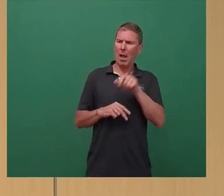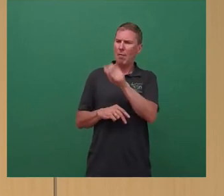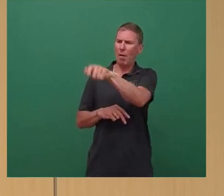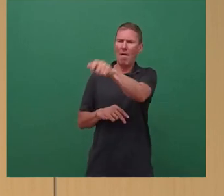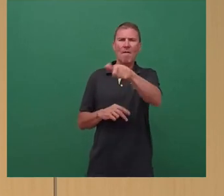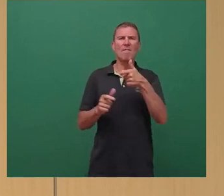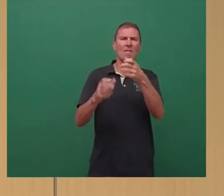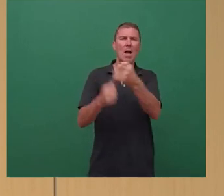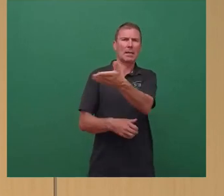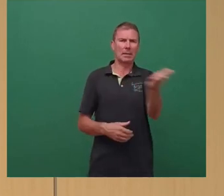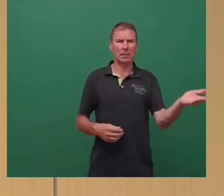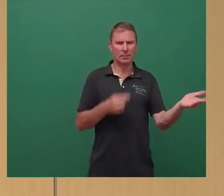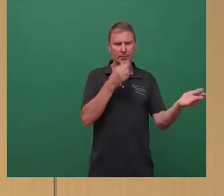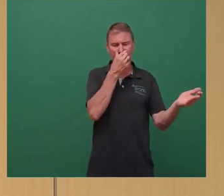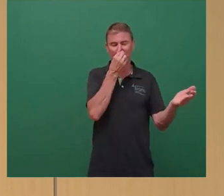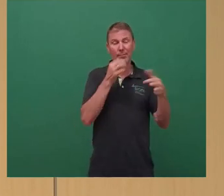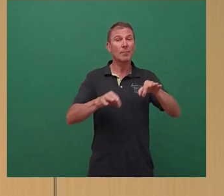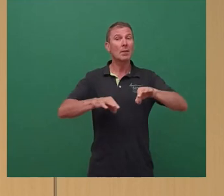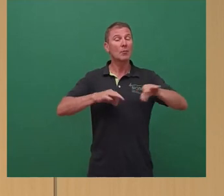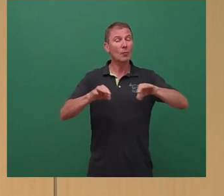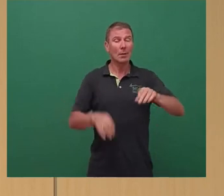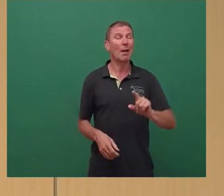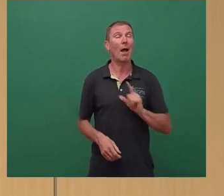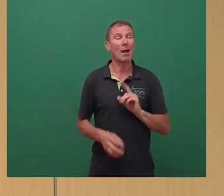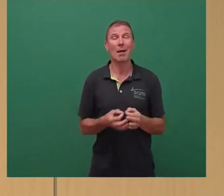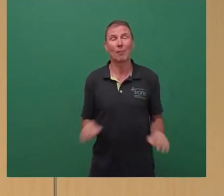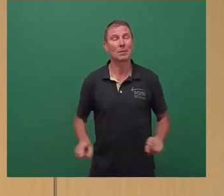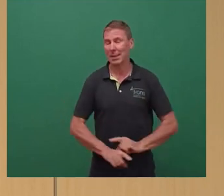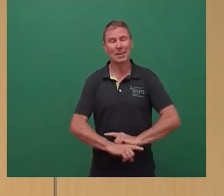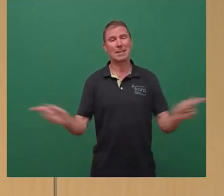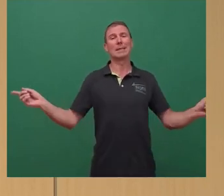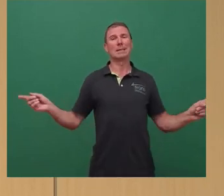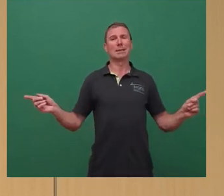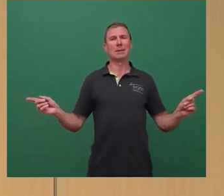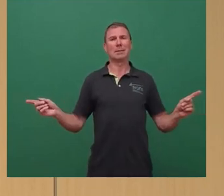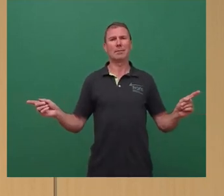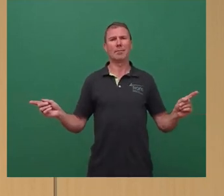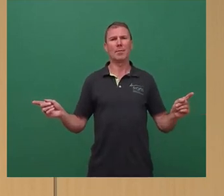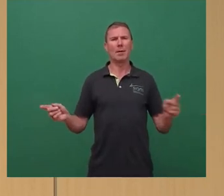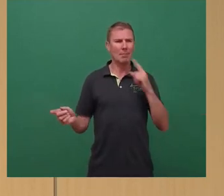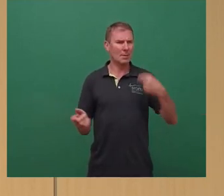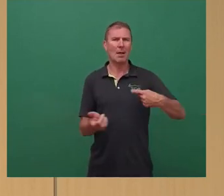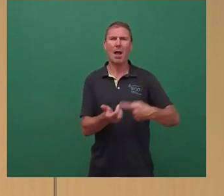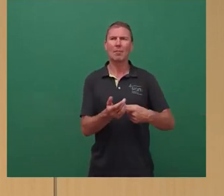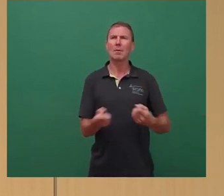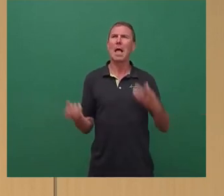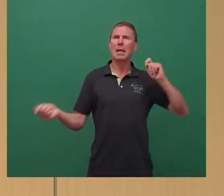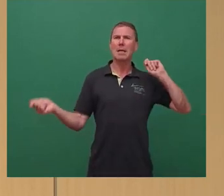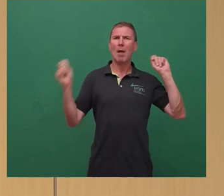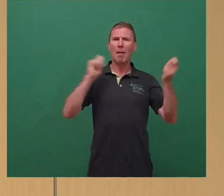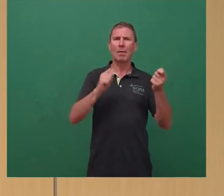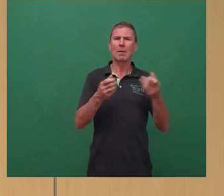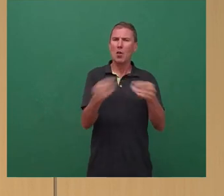Heute wissen wir, dass diese Strategie völlig untauglich war und ist, wenn man die Herausforderung des Klimawandels bewältigen will.